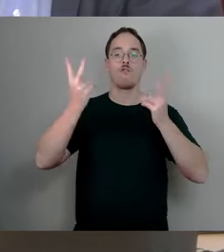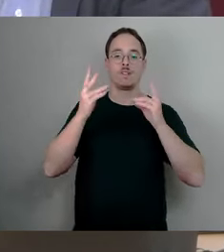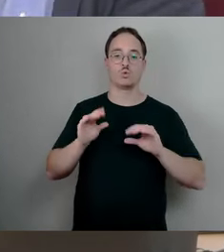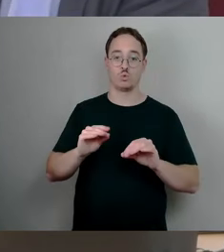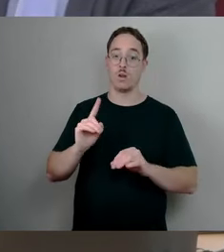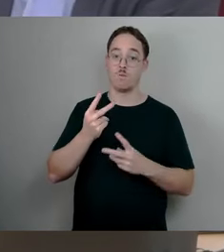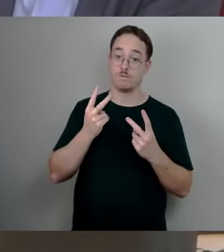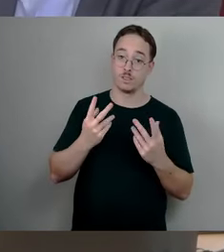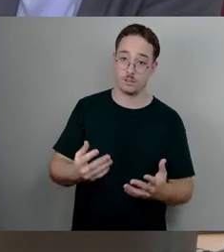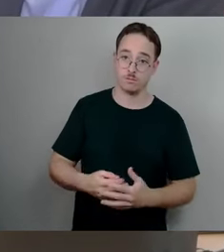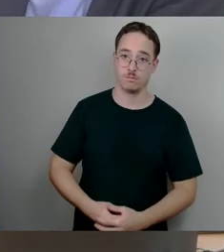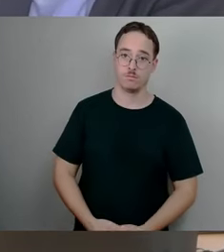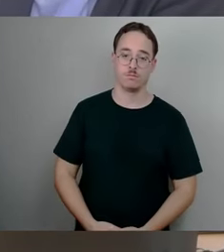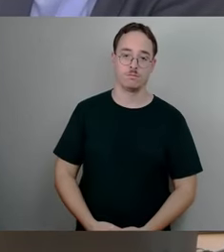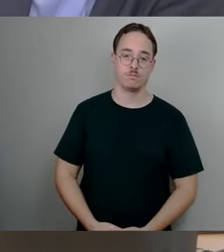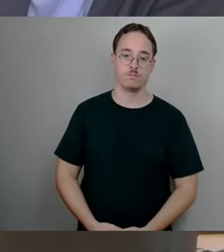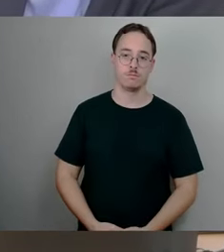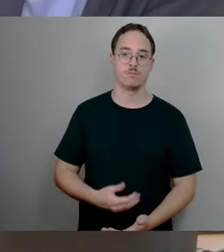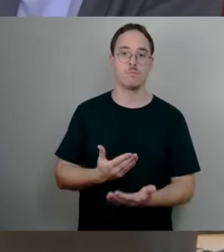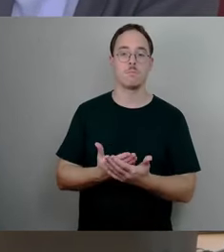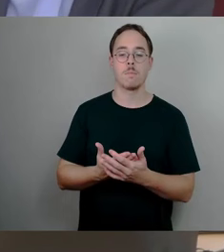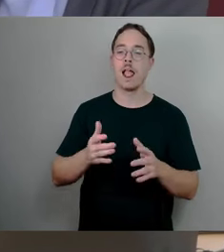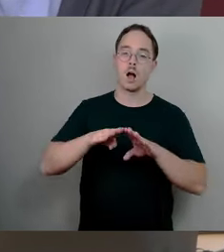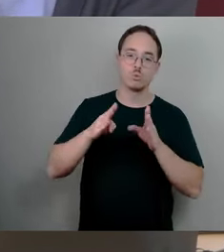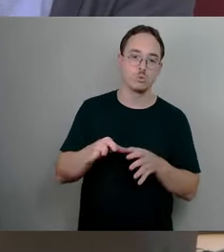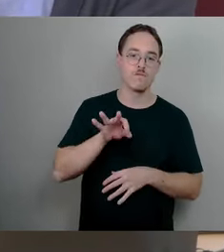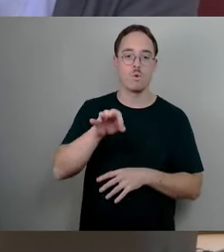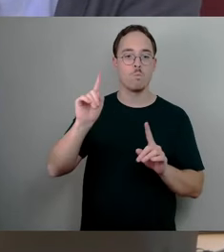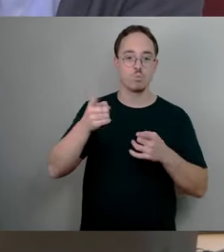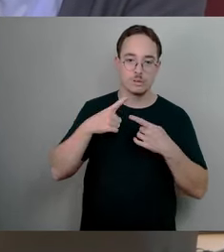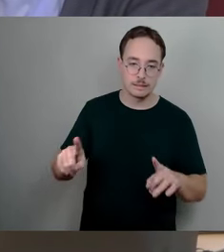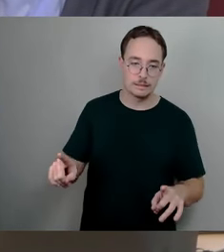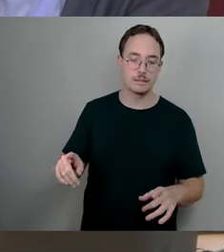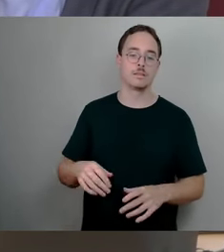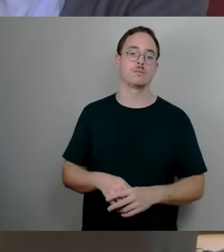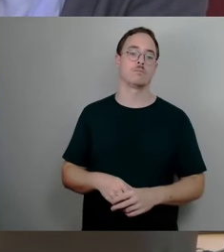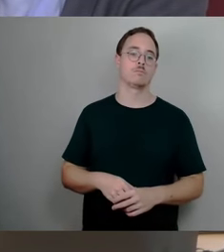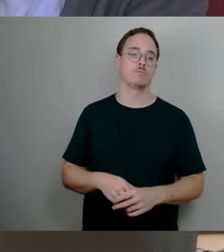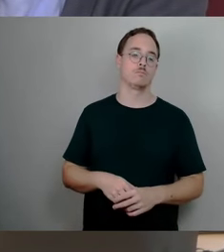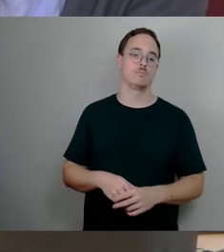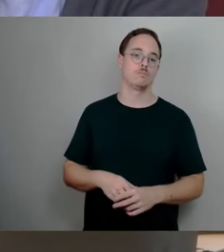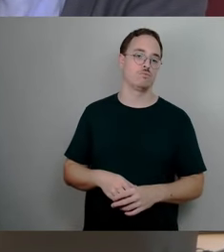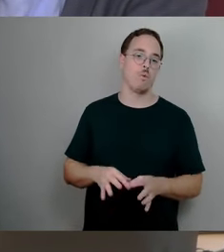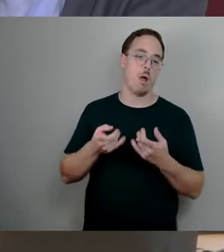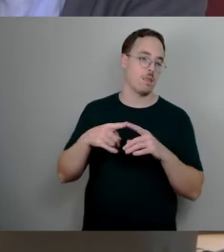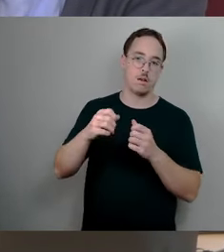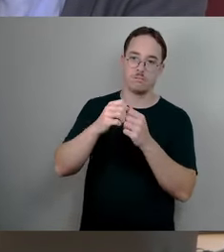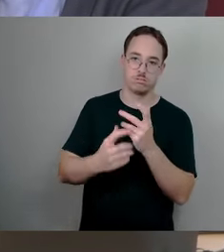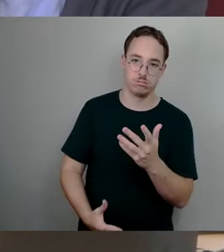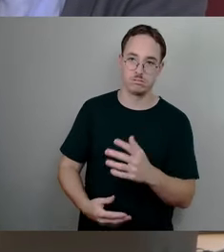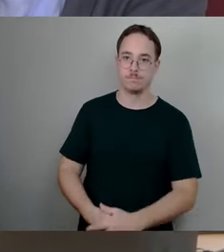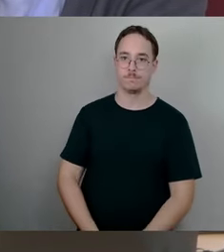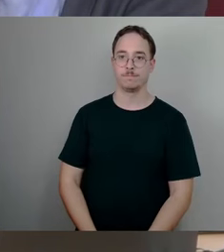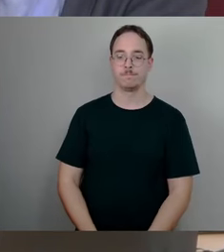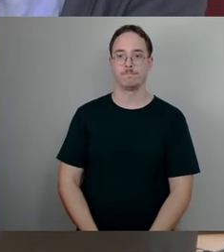Haus für Musik und mit verschiedensten anderen Überlegungen. Und genauso